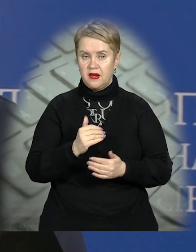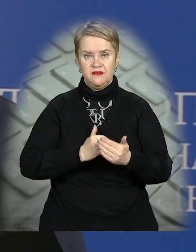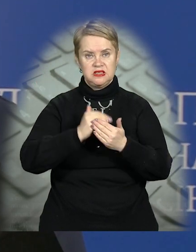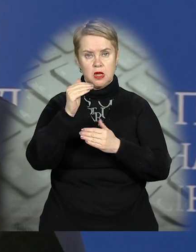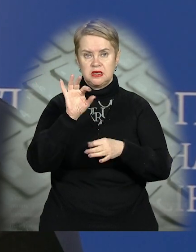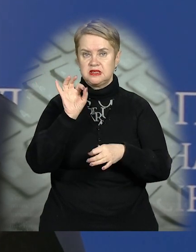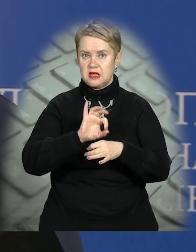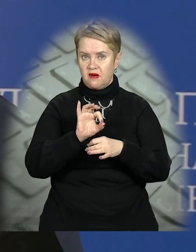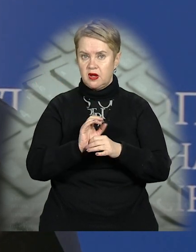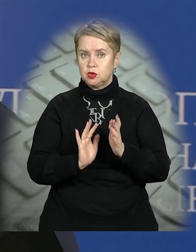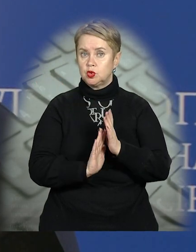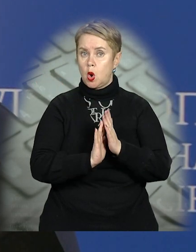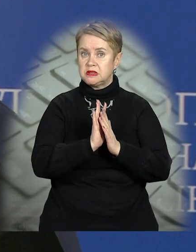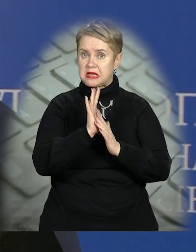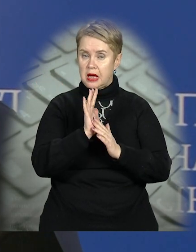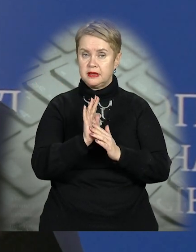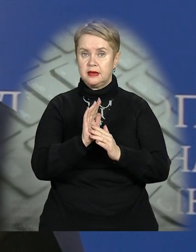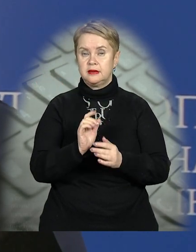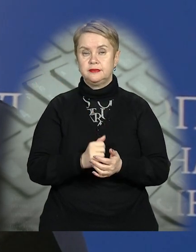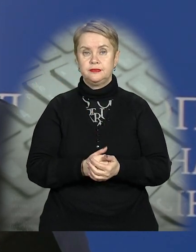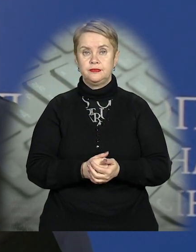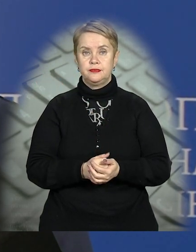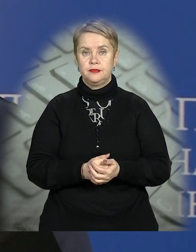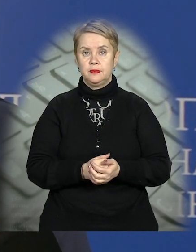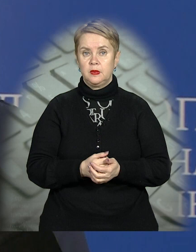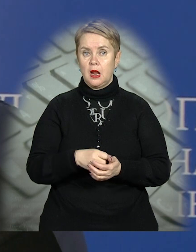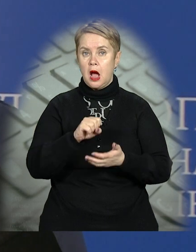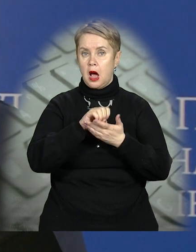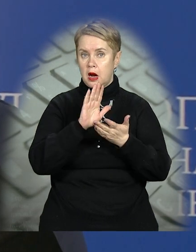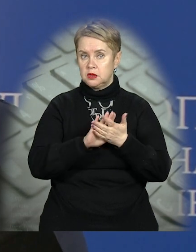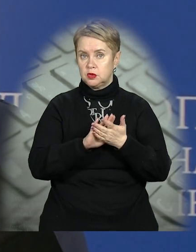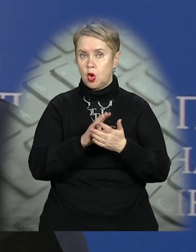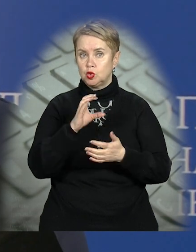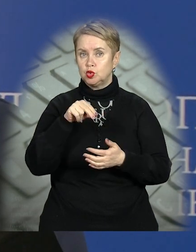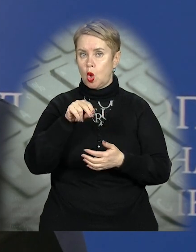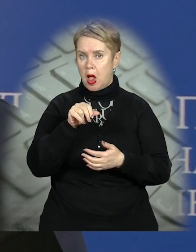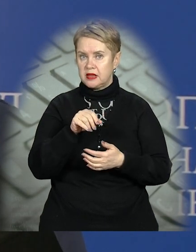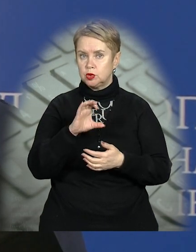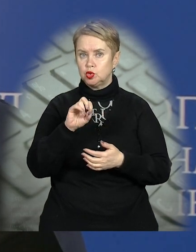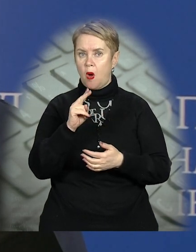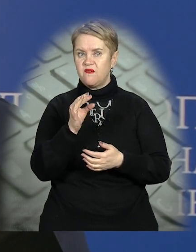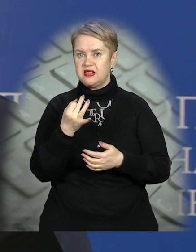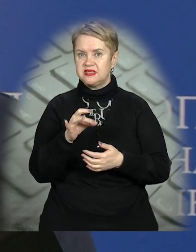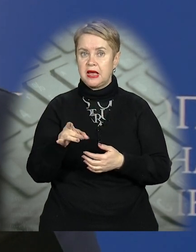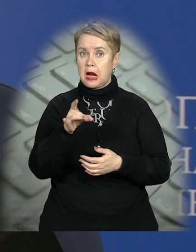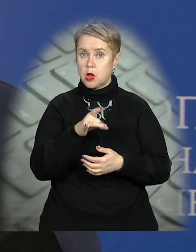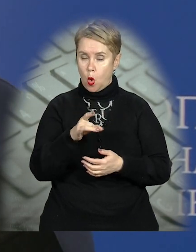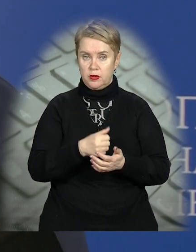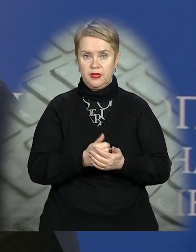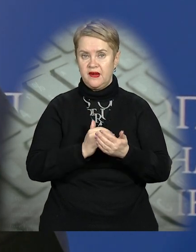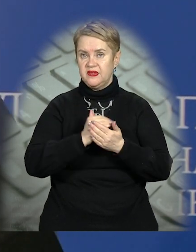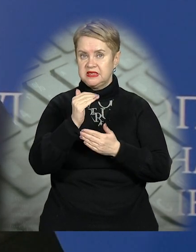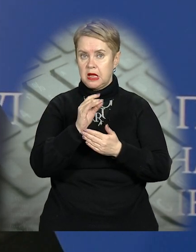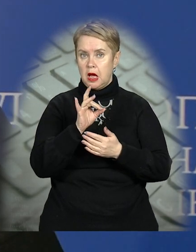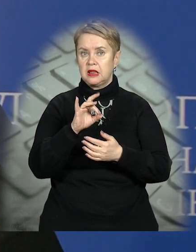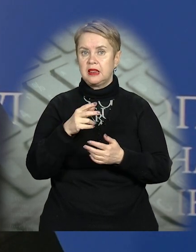рівні захворюваності, зростання захворюваності реєструється по Солонянському і Софіївському районах. Високий